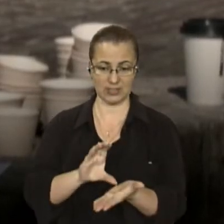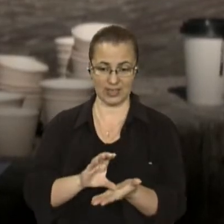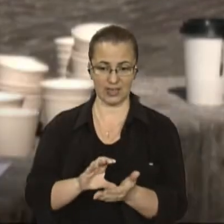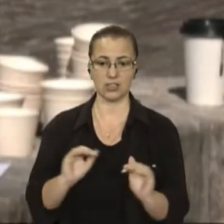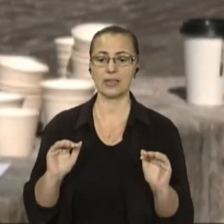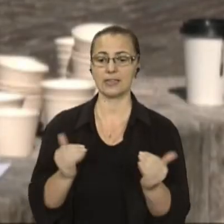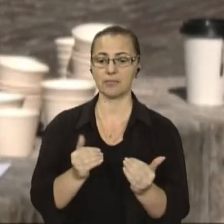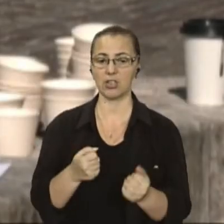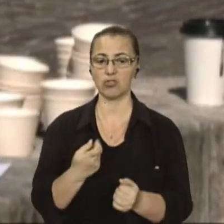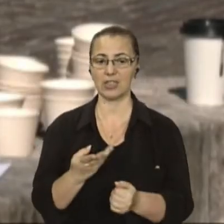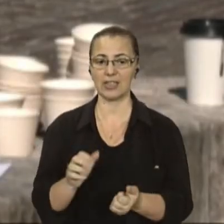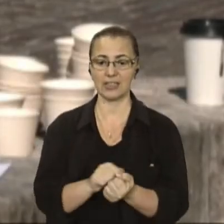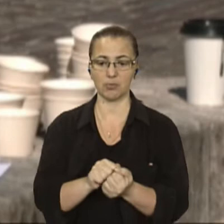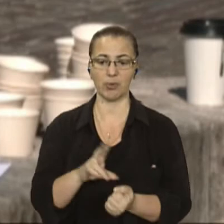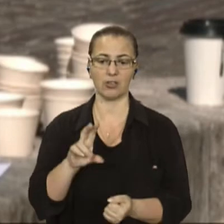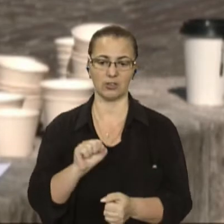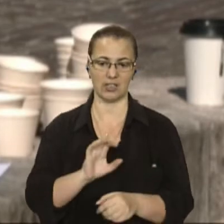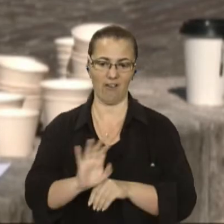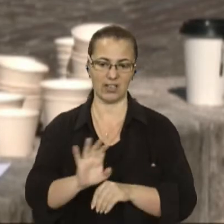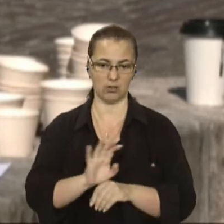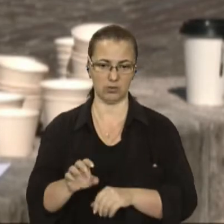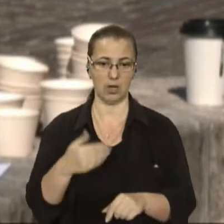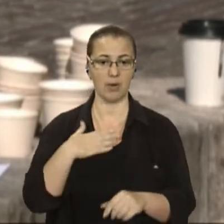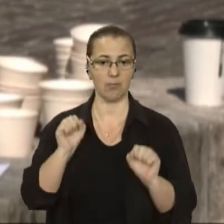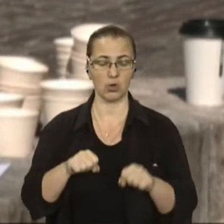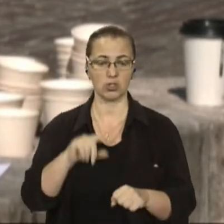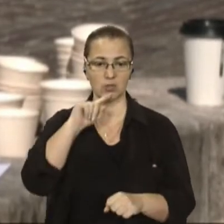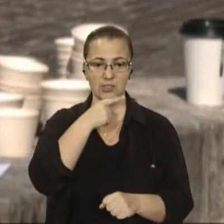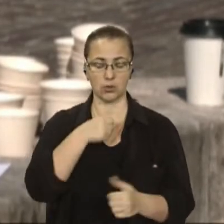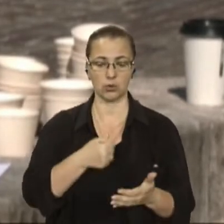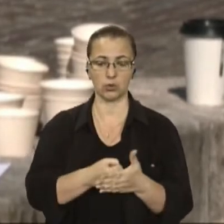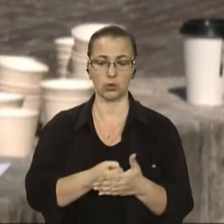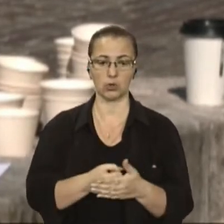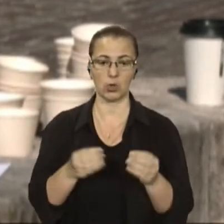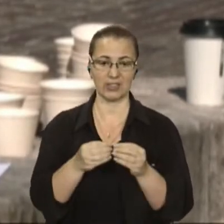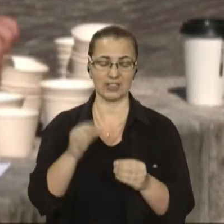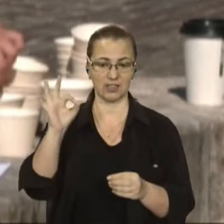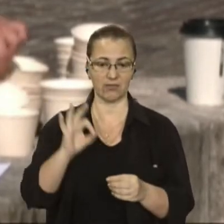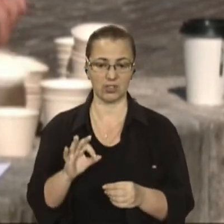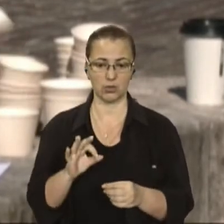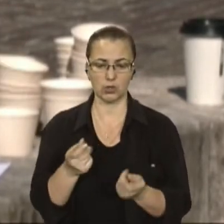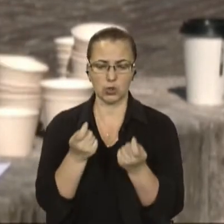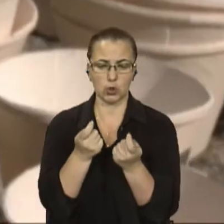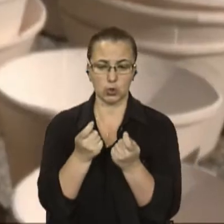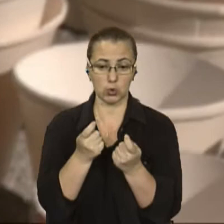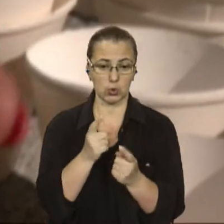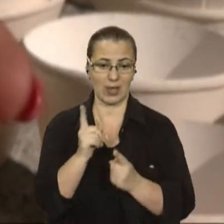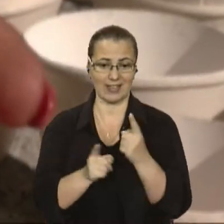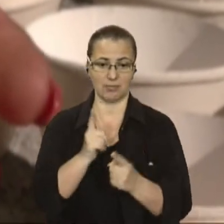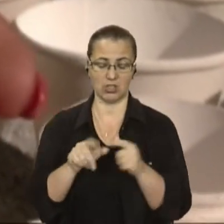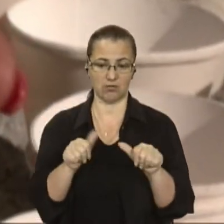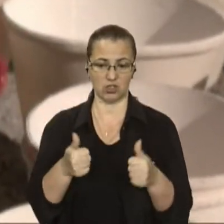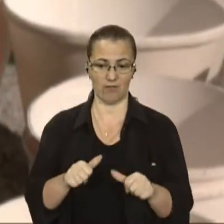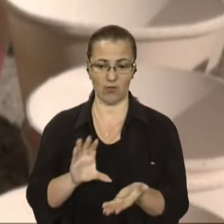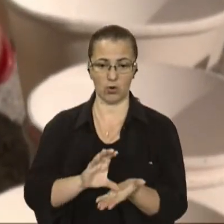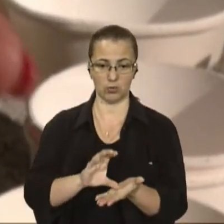зменшити кількість паперу на його виробництво. Ми можемо зекономити до 10% тільки за рахунок незначної зміни форми